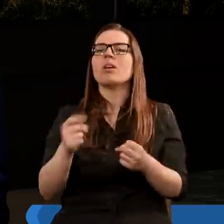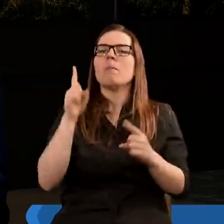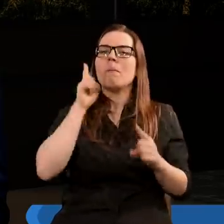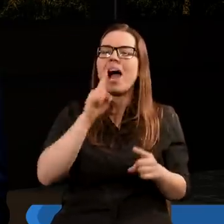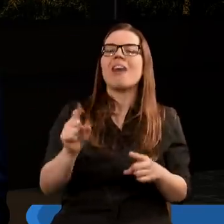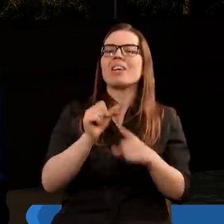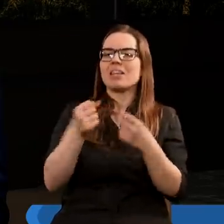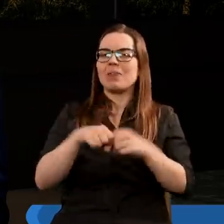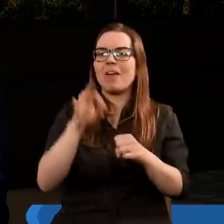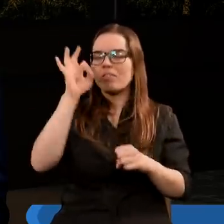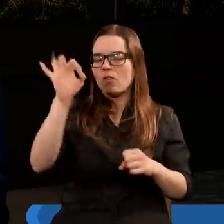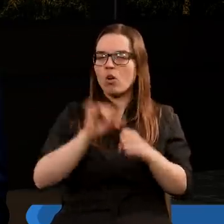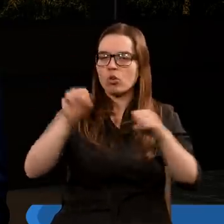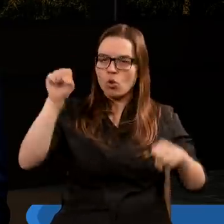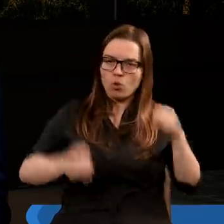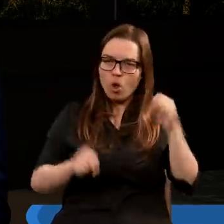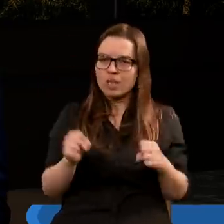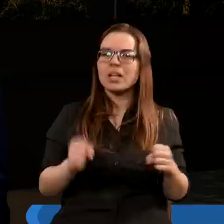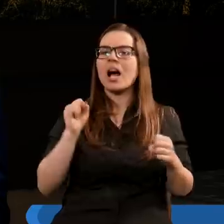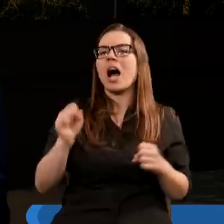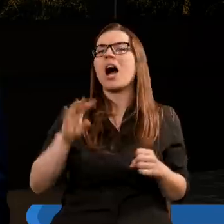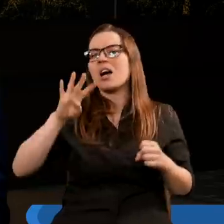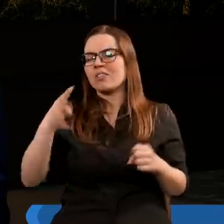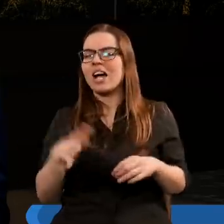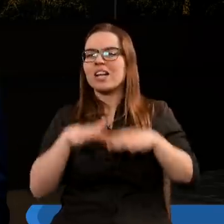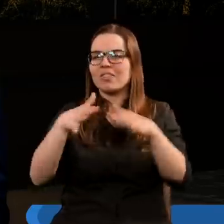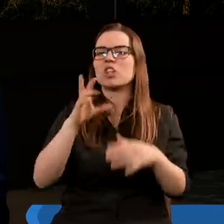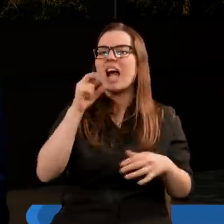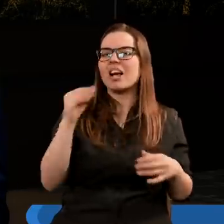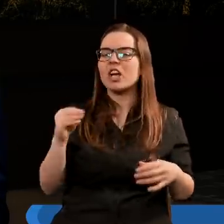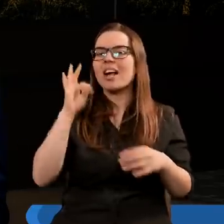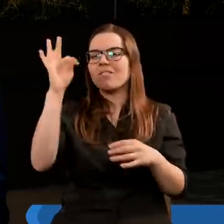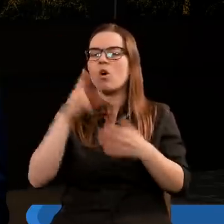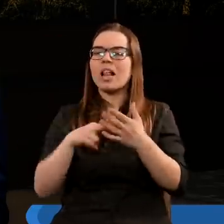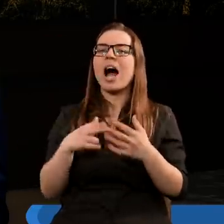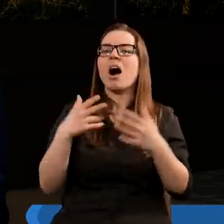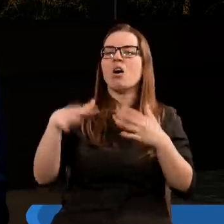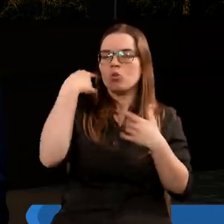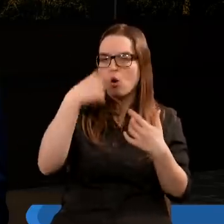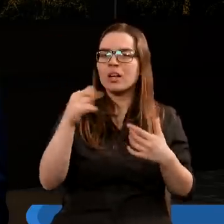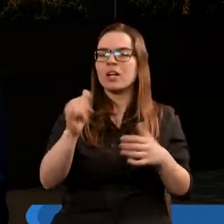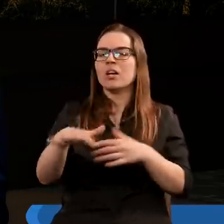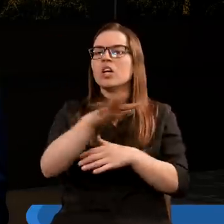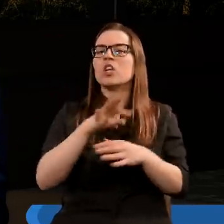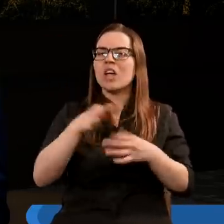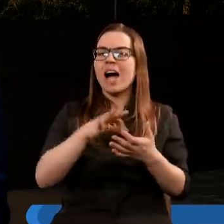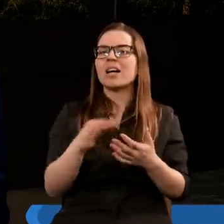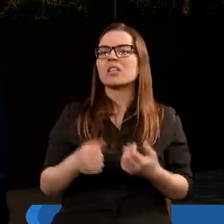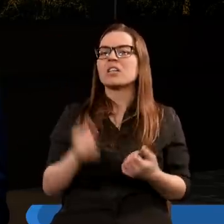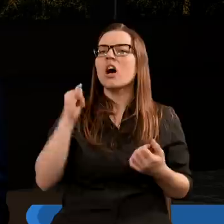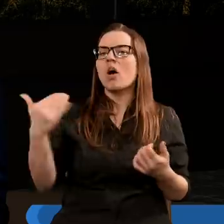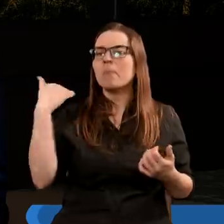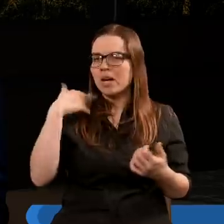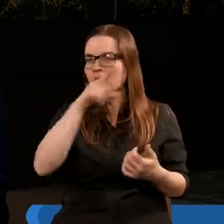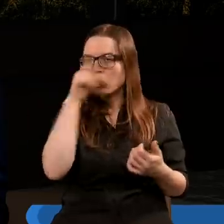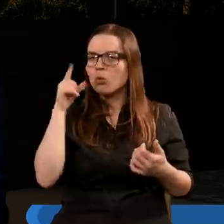prawdziwe i sprawiedliwe są Twoje sądy. A czwarty wylał czaszę swoją na słońce i dana mu została moc palenia ludzi żarem. I